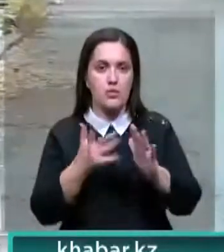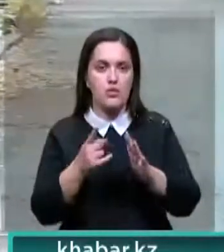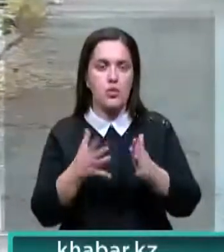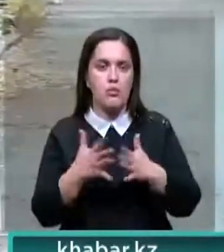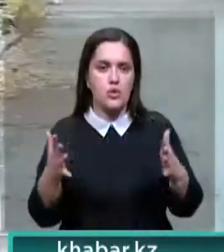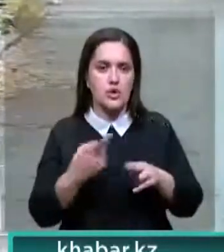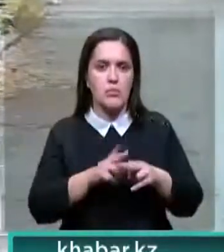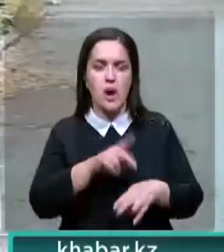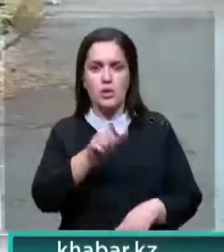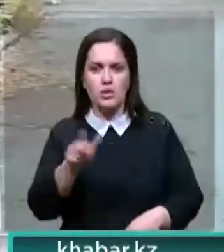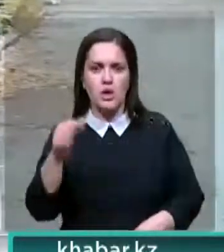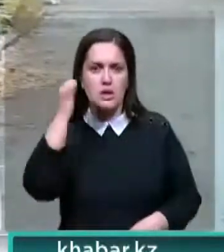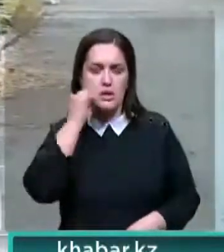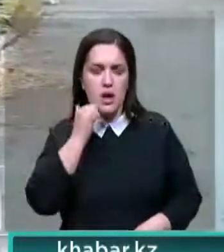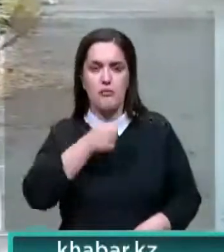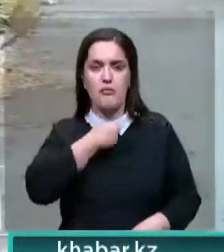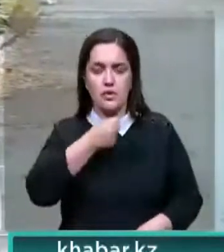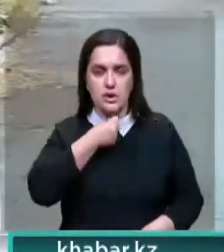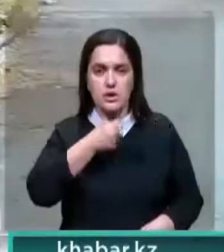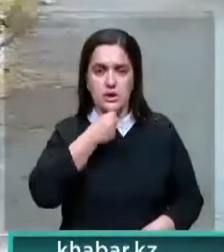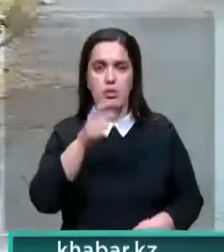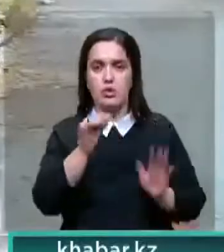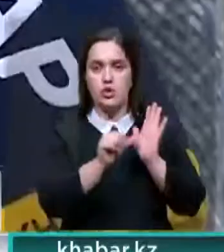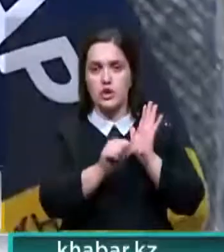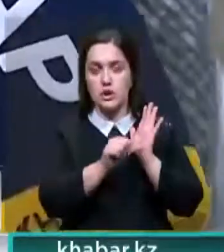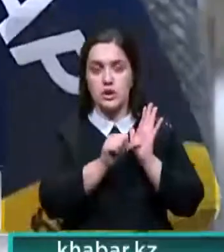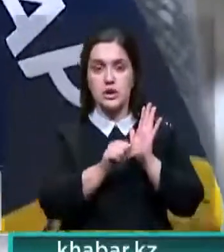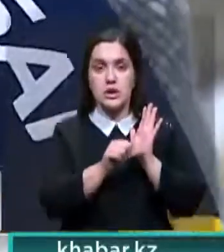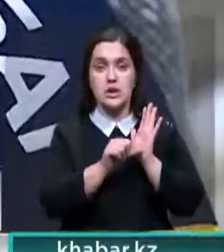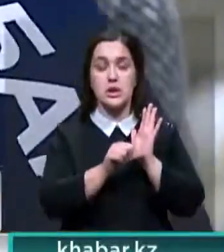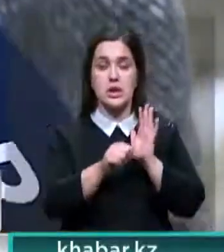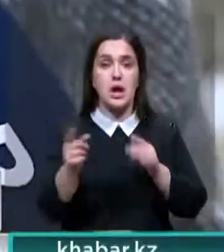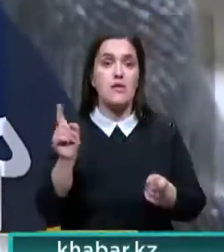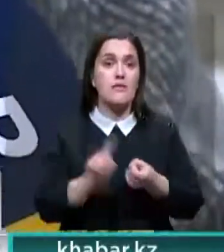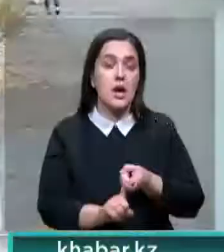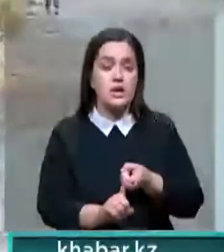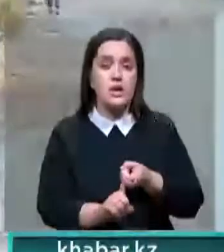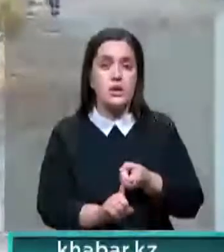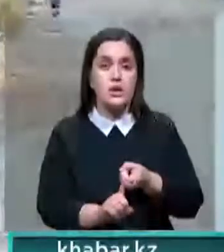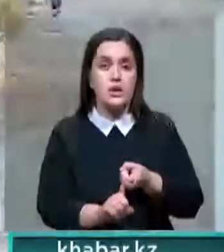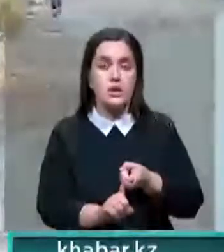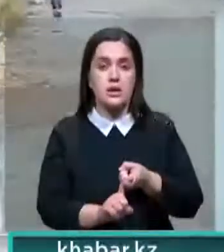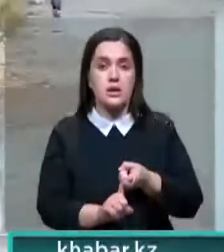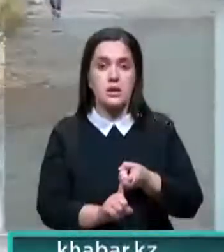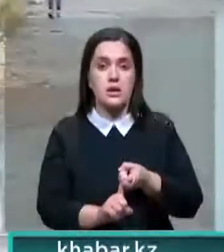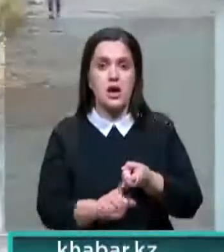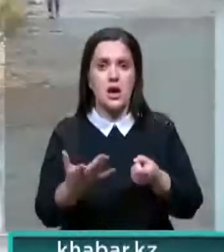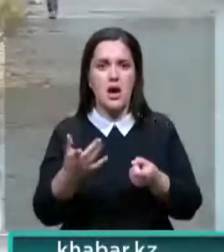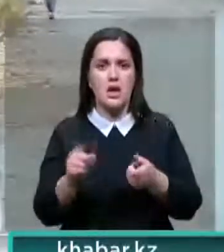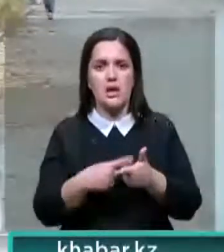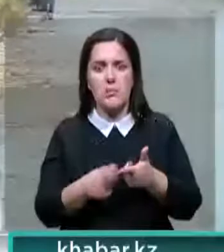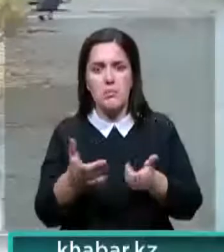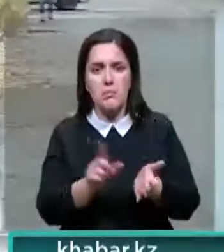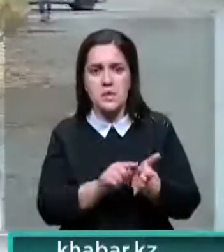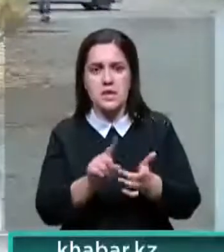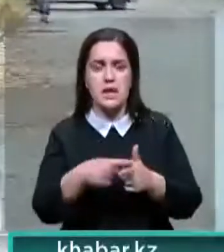люди пожилого возраста, старшего возраста, от 60 лет. Прежде всего, наверное, это связано с тем, что они либо пенсионеры,